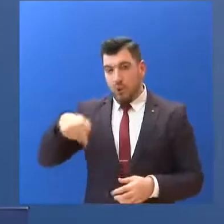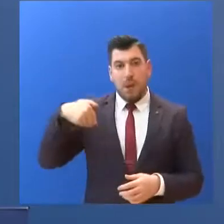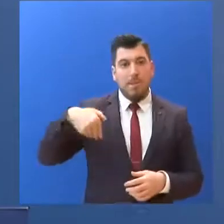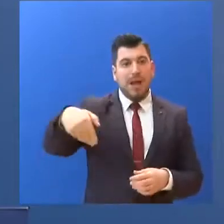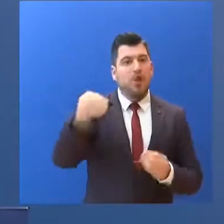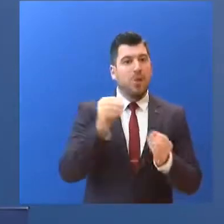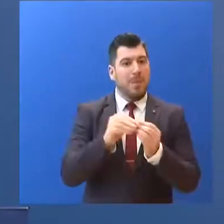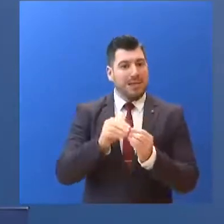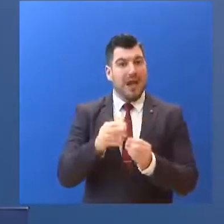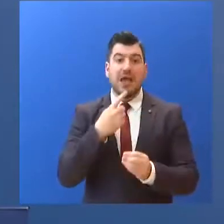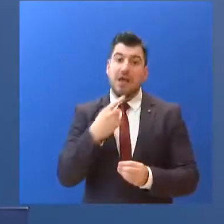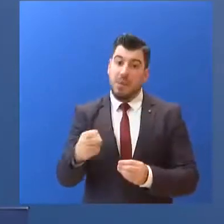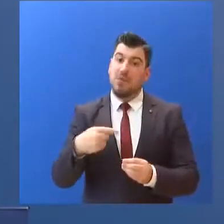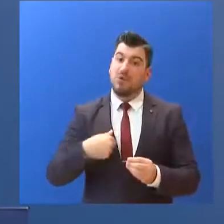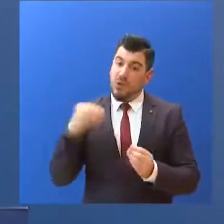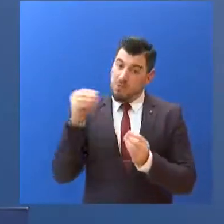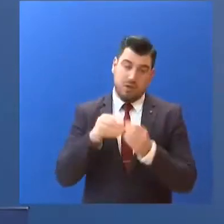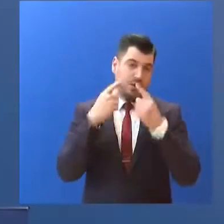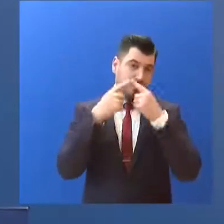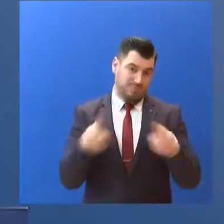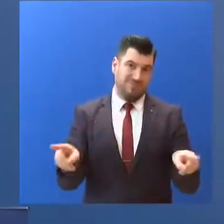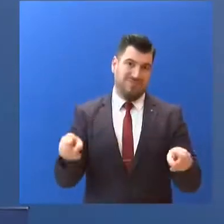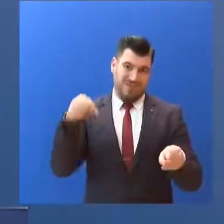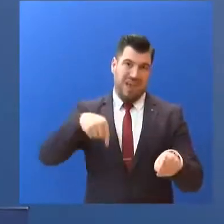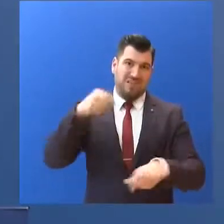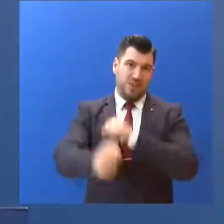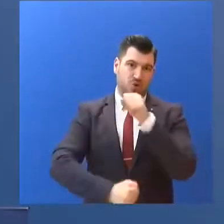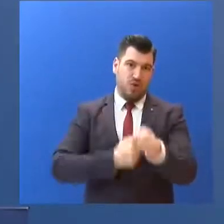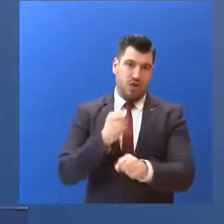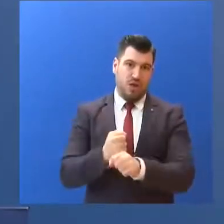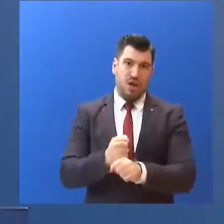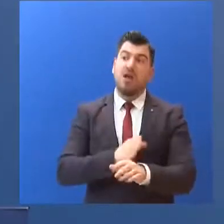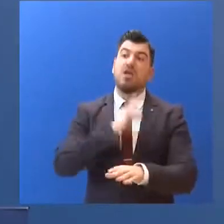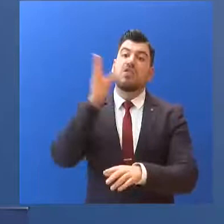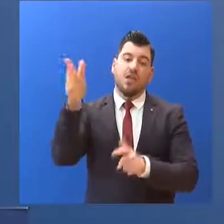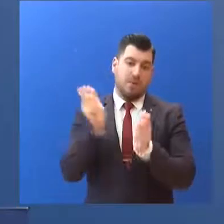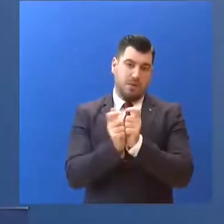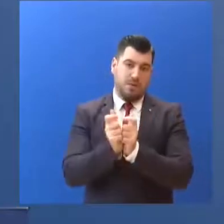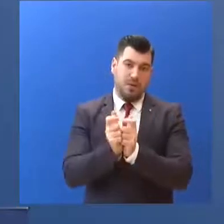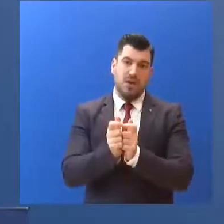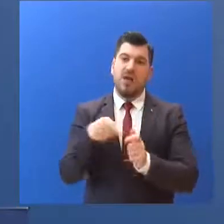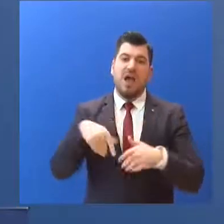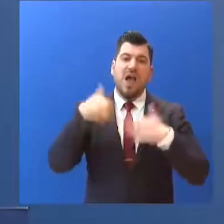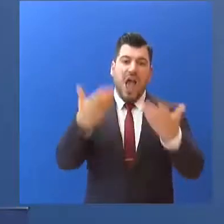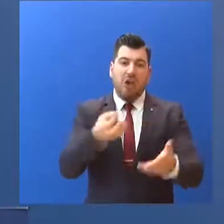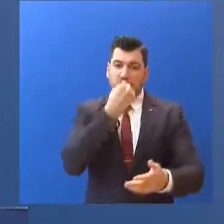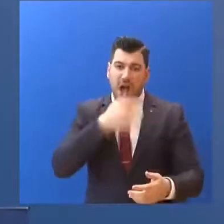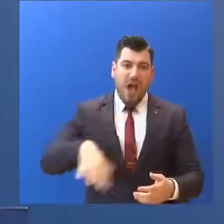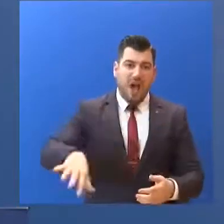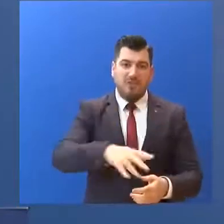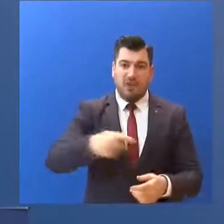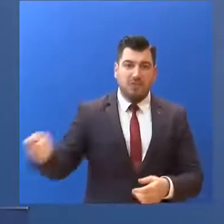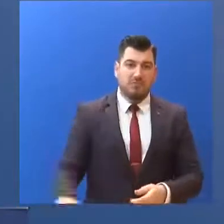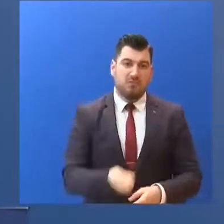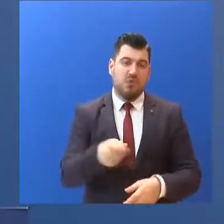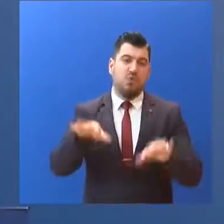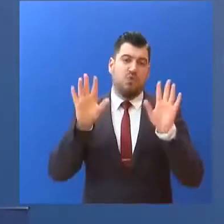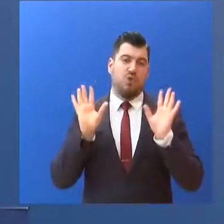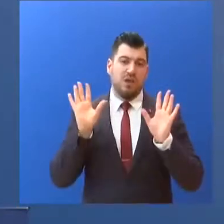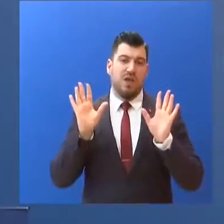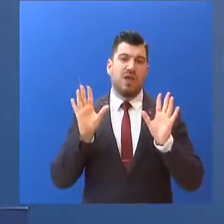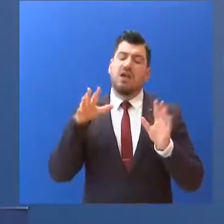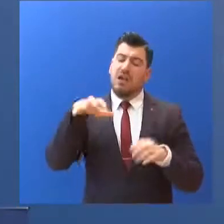Ότι φέτος το Πάσχα θα είναι διαφορετικό. Δεν θα πάμε στα χωριά μας. Δεν θα ψήσουμε στις αυλές μας. Δεν θα πάμε στις εκκλησχές μας.